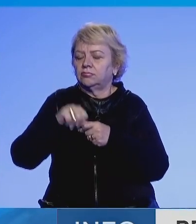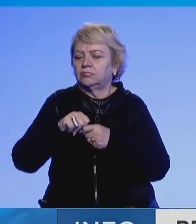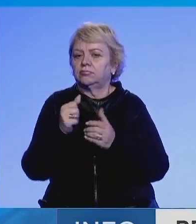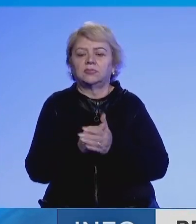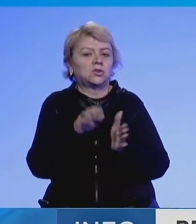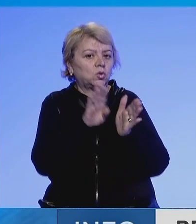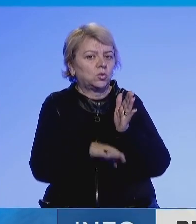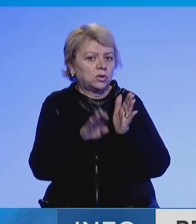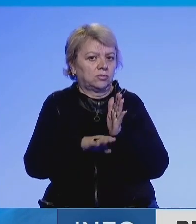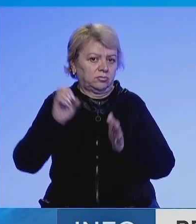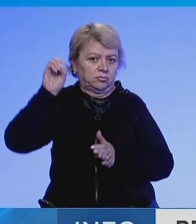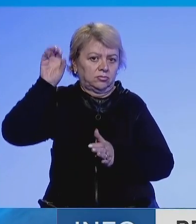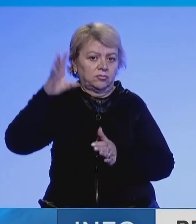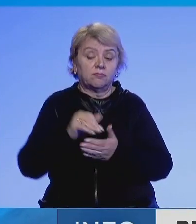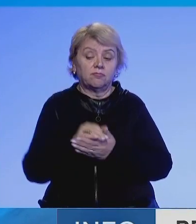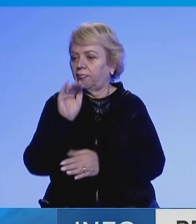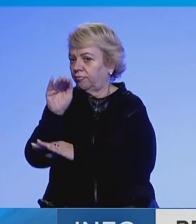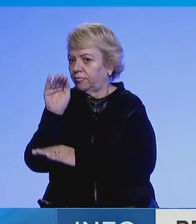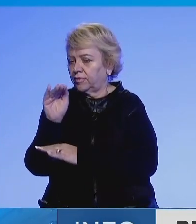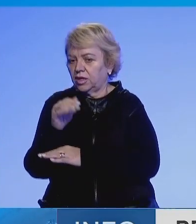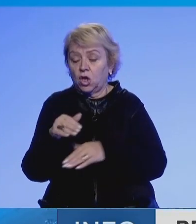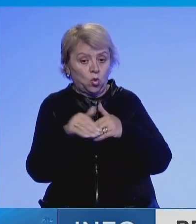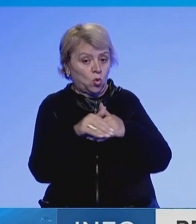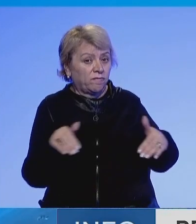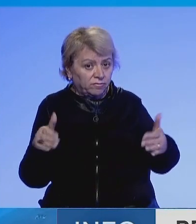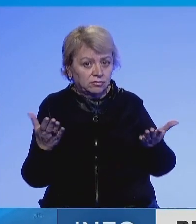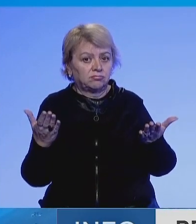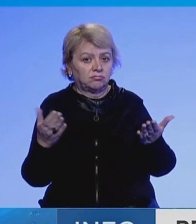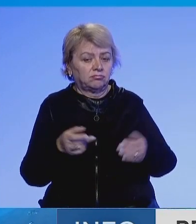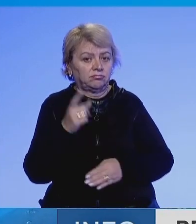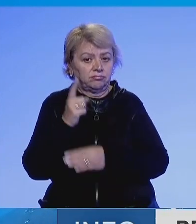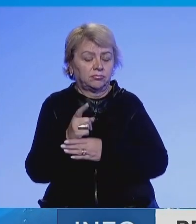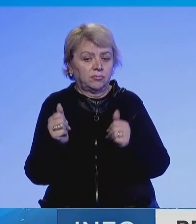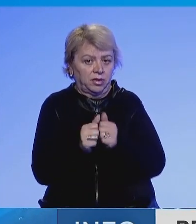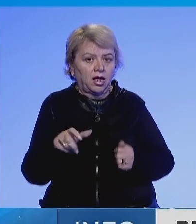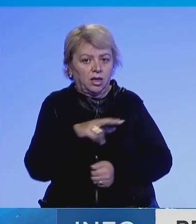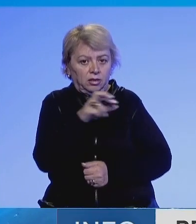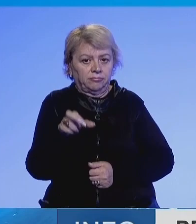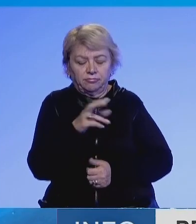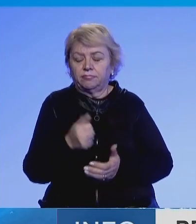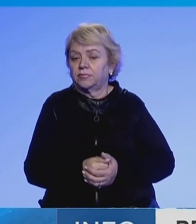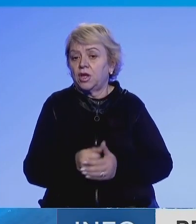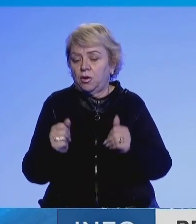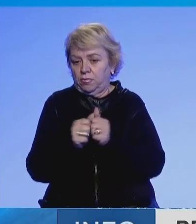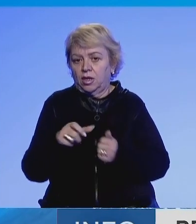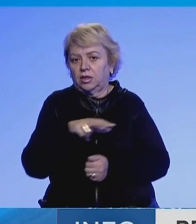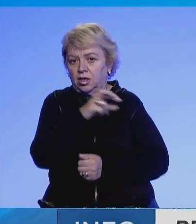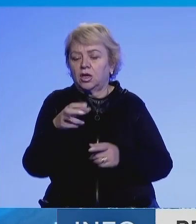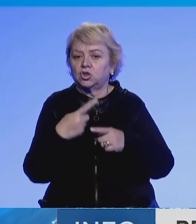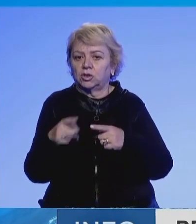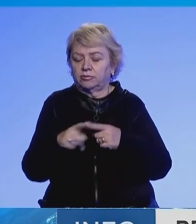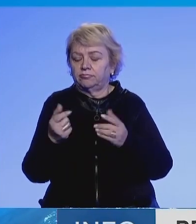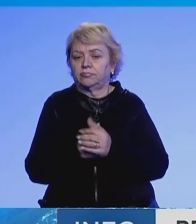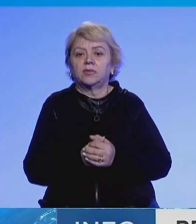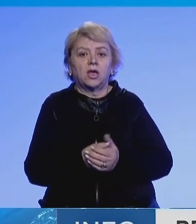ullur qmimet e energjis, por parala imroj për kufirin e qmimeve që ka vendosur B.E.A. Duke thënë se B.E.A. nuk do të lente përshkallzimin e